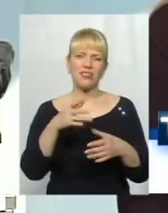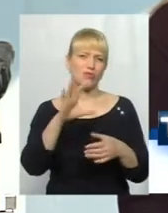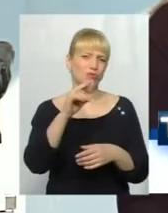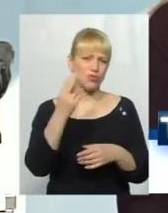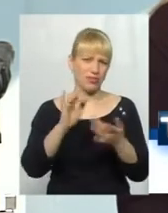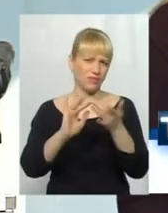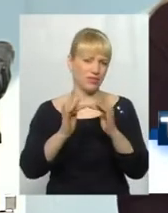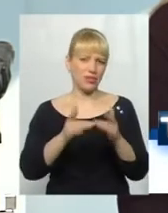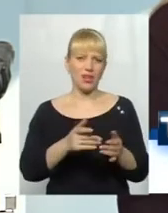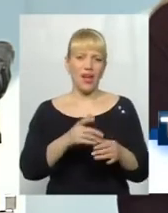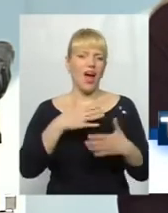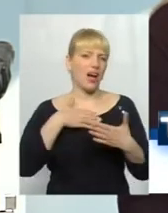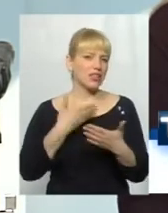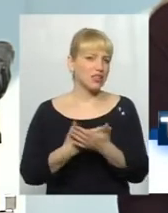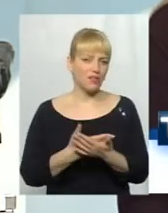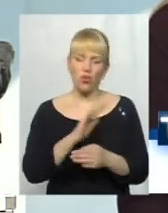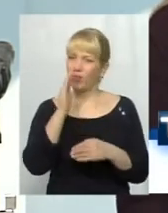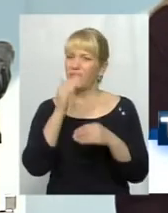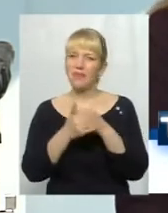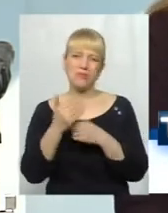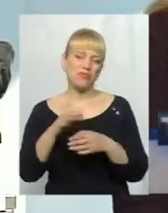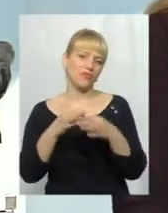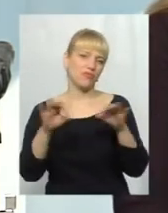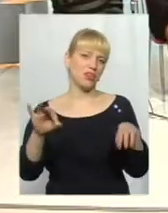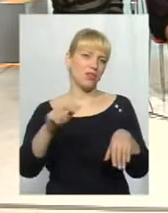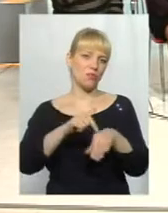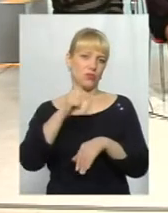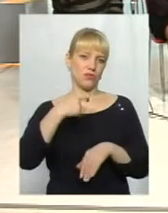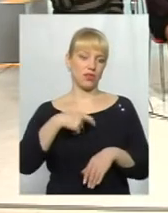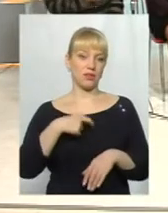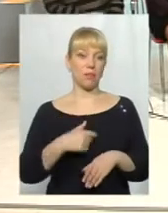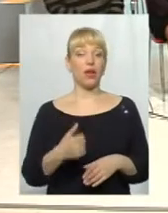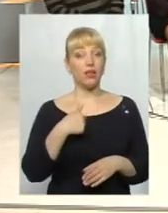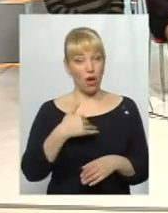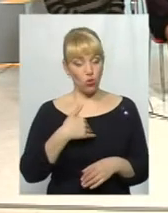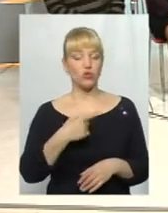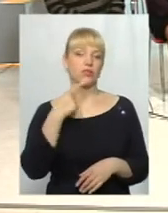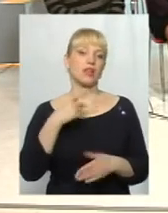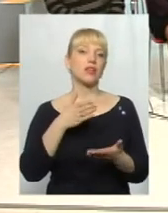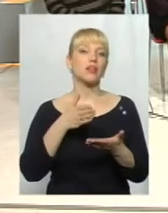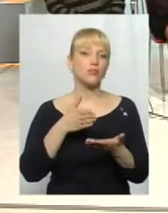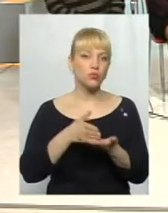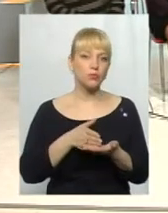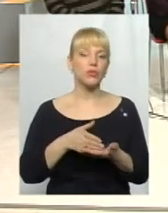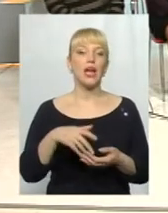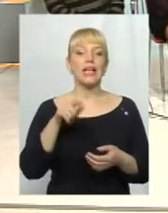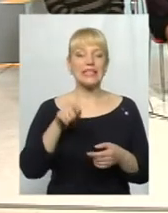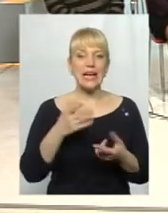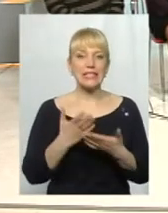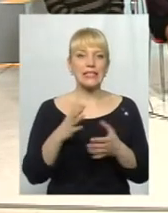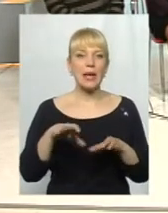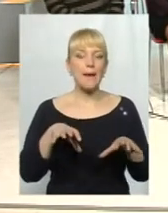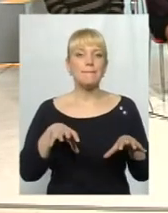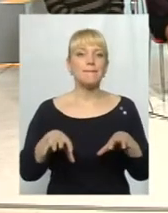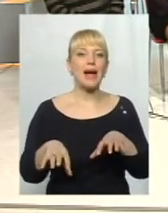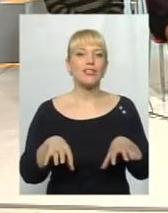не приховуючи і абсолютно себе вільно почуваючи. Дивіться, я хочу сказати наступне. В даному випадку відбувається маніпуляція, спроба